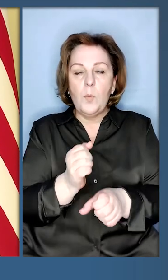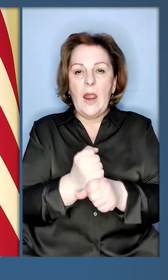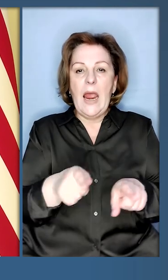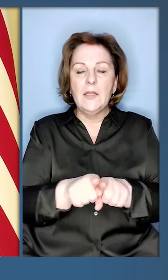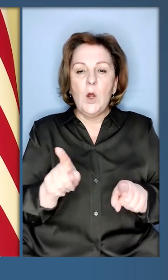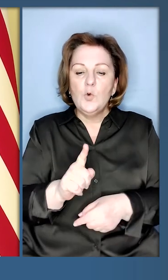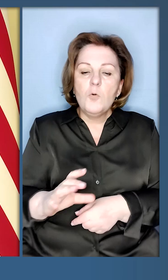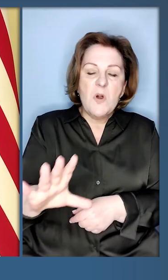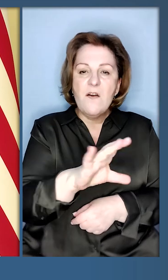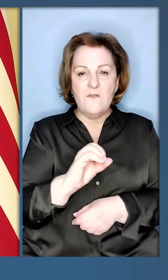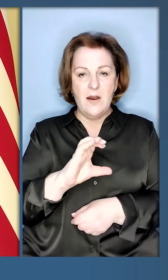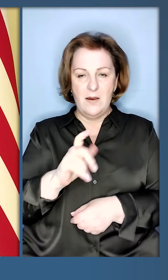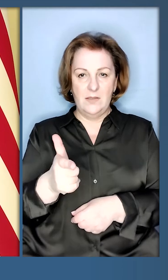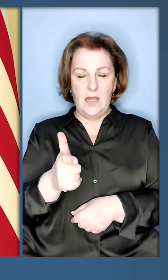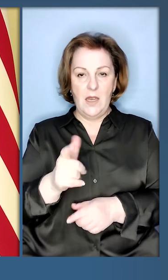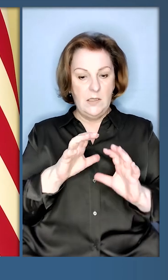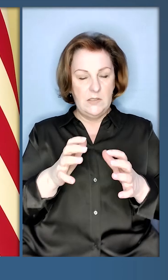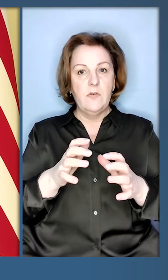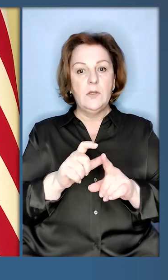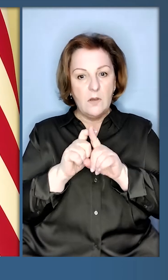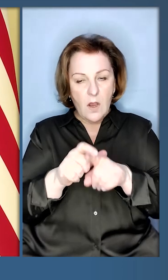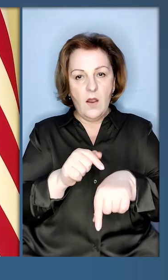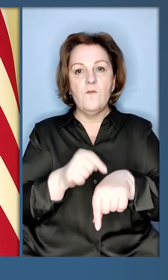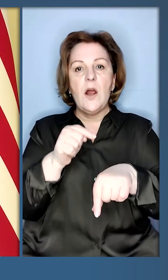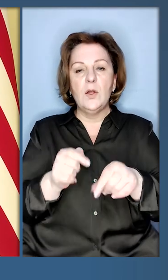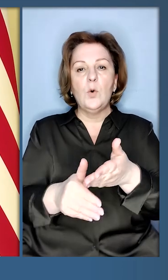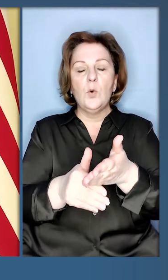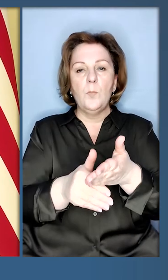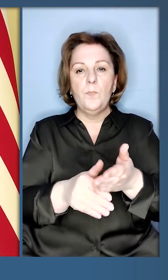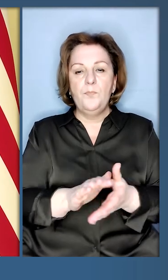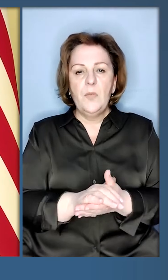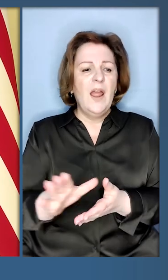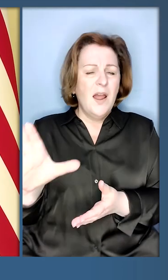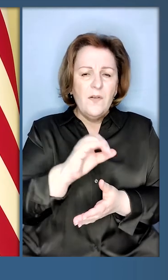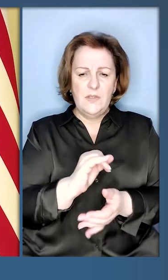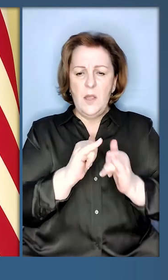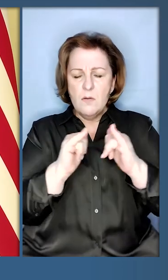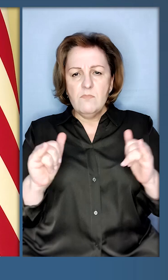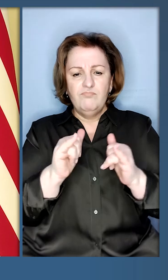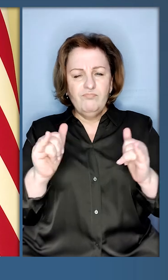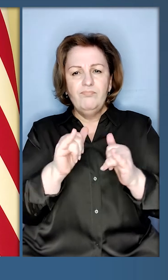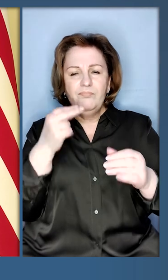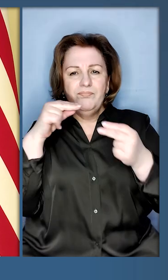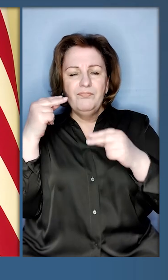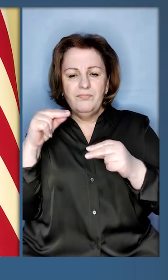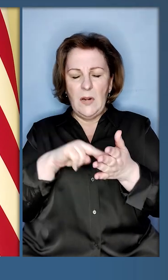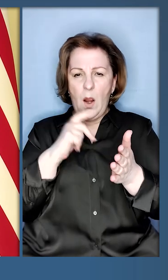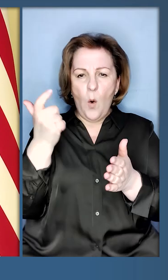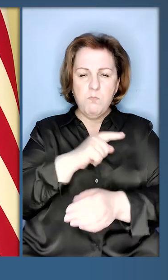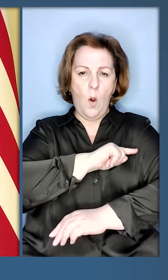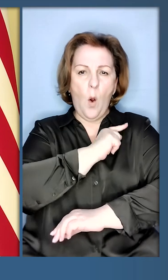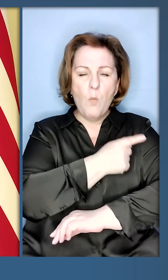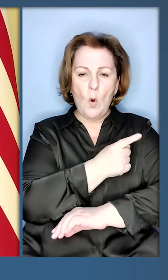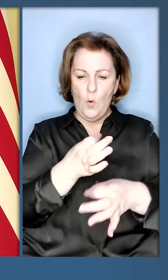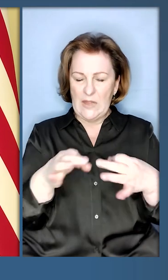щоб весь світ відреагував у ті всі процвітаючі економіки, потужні,